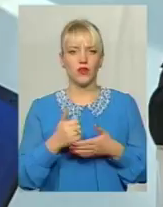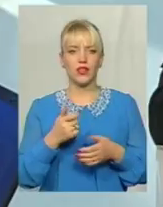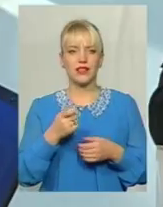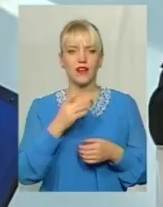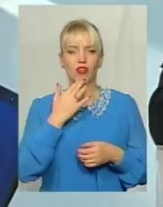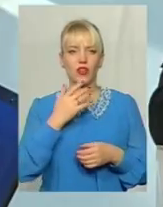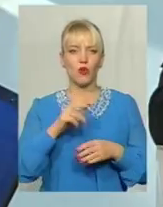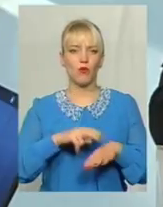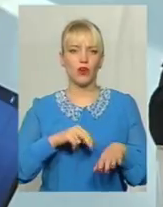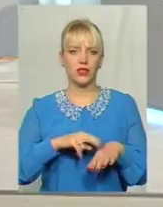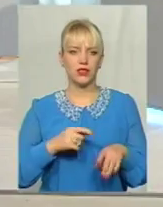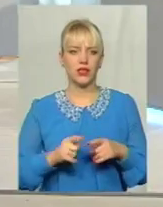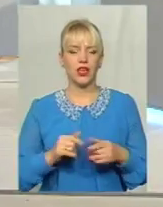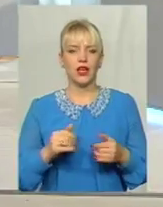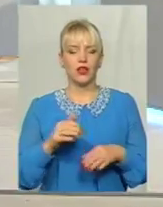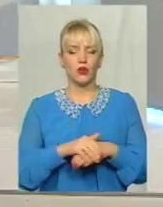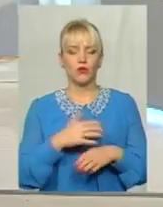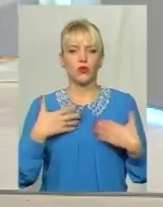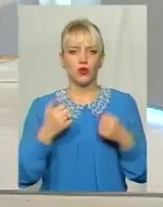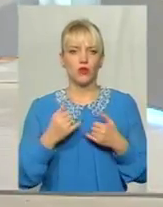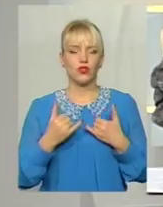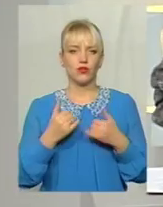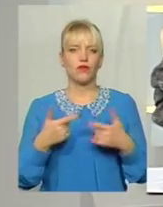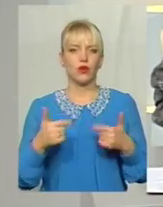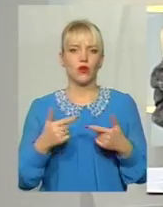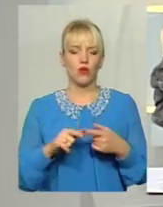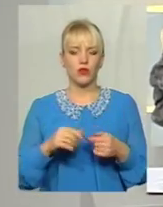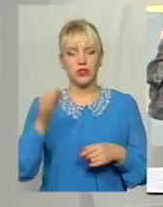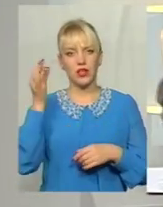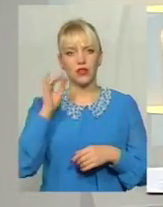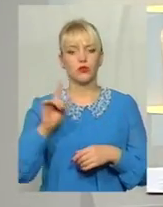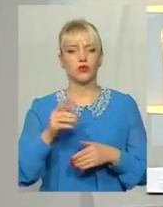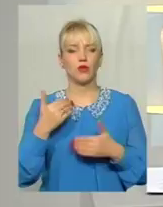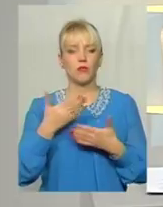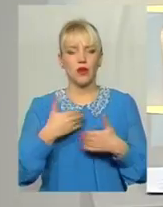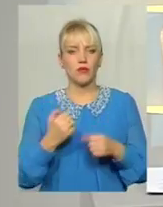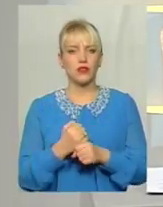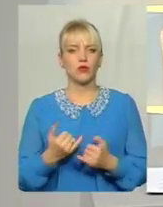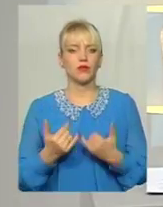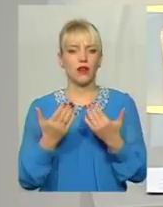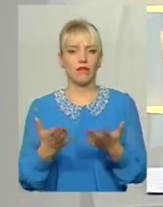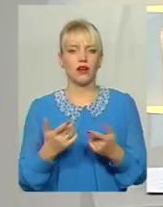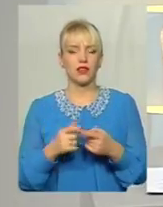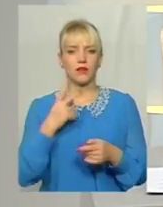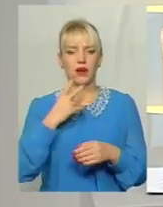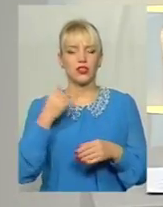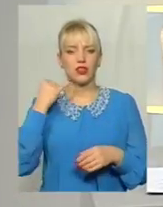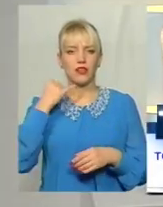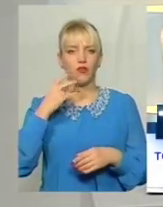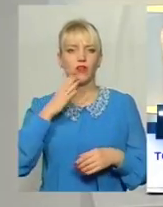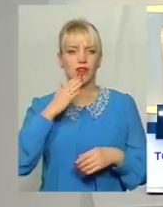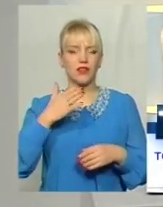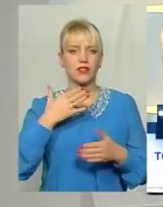області Доброго здоров'я, шановні гості! Глядачам нагадую, працюємо для вас Періодично ви бачите телефони на своїх